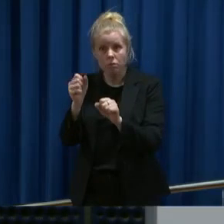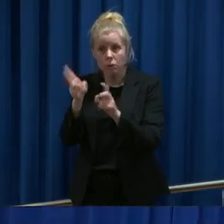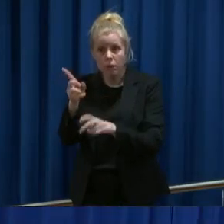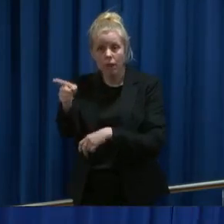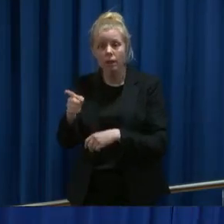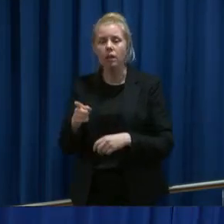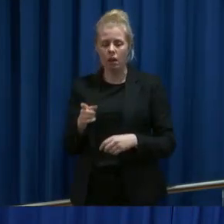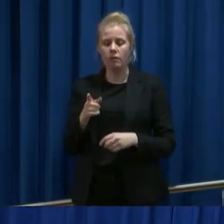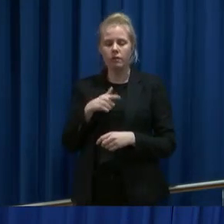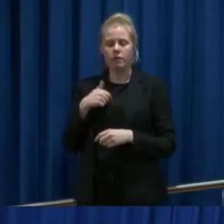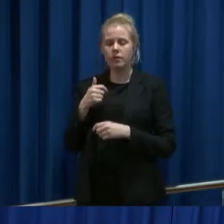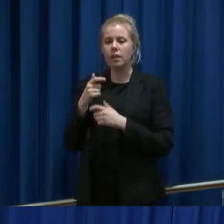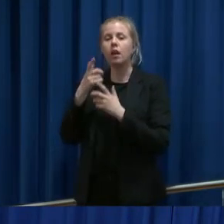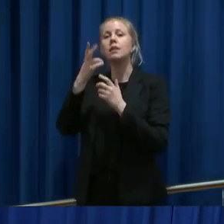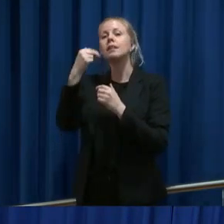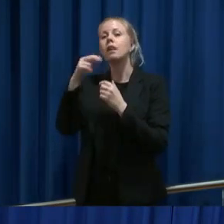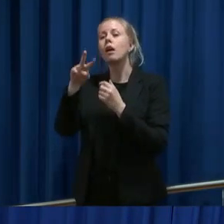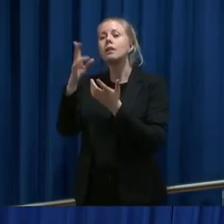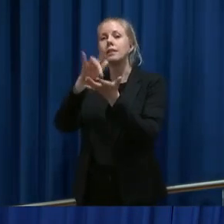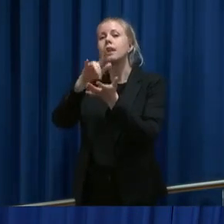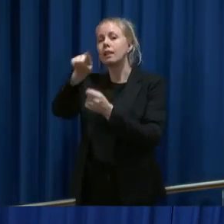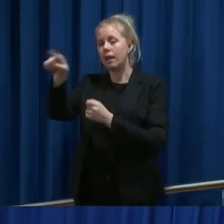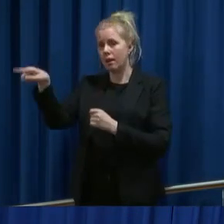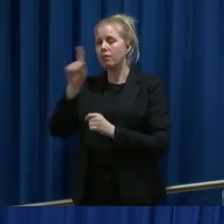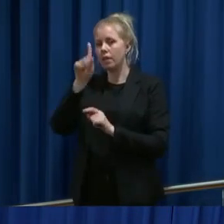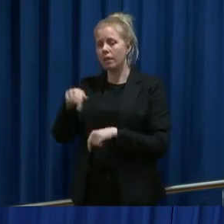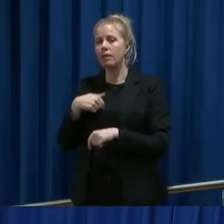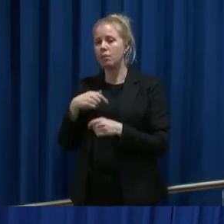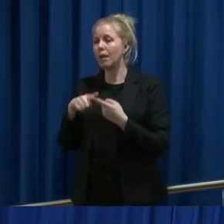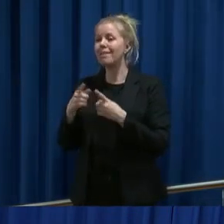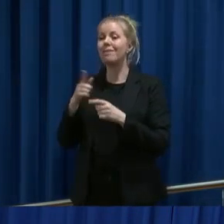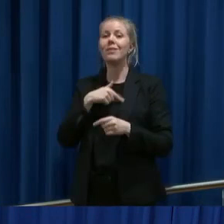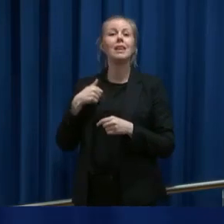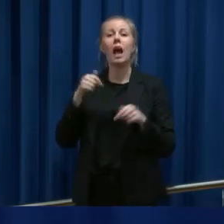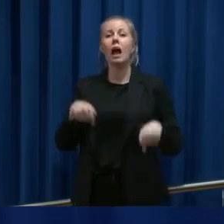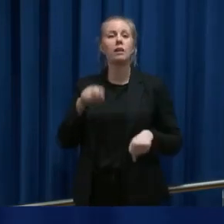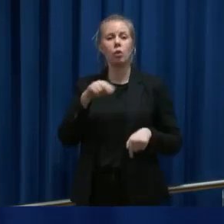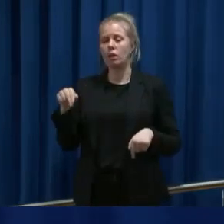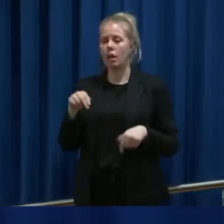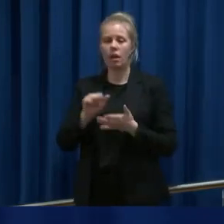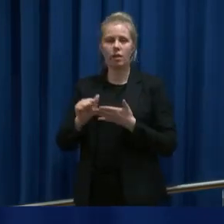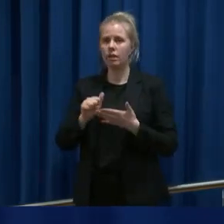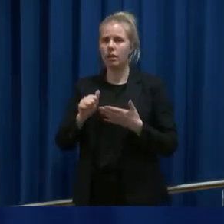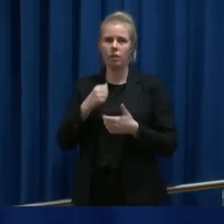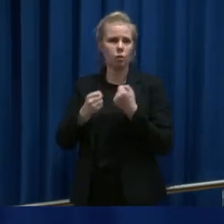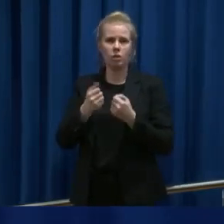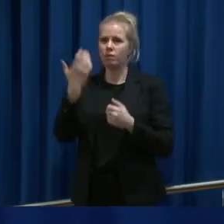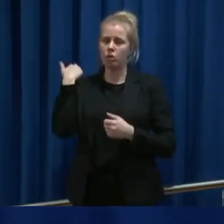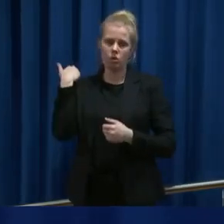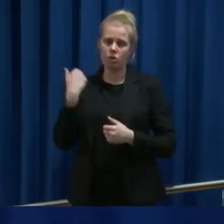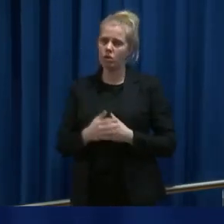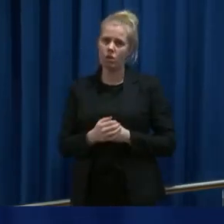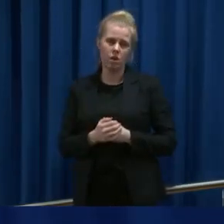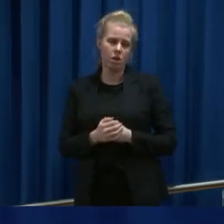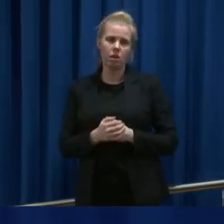forsøkt andre steder også men vi har jo ikke hatt det før i denne formen så dette er en ny